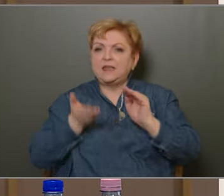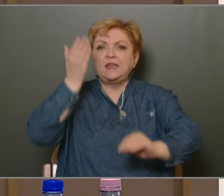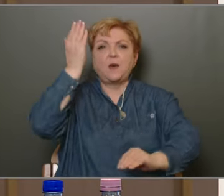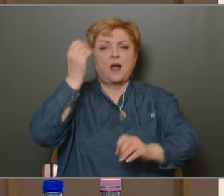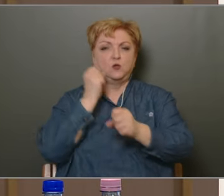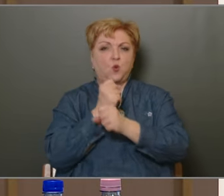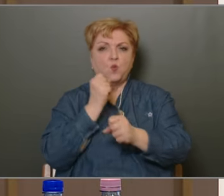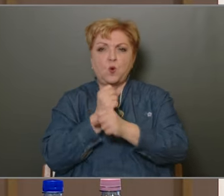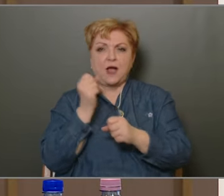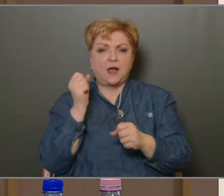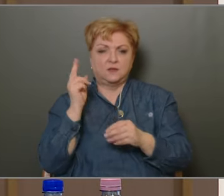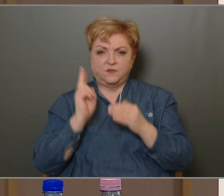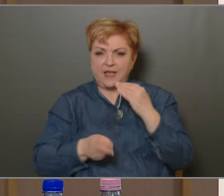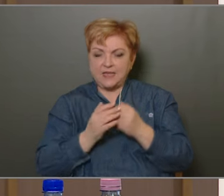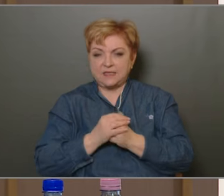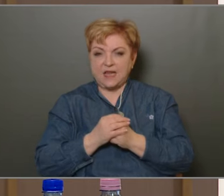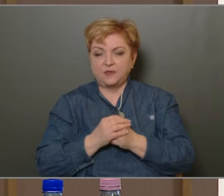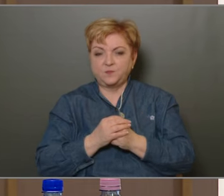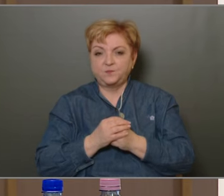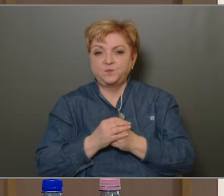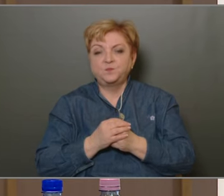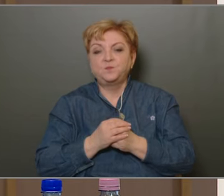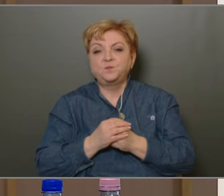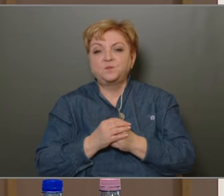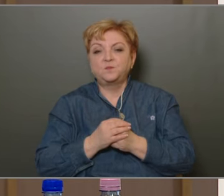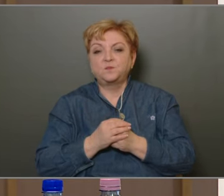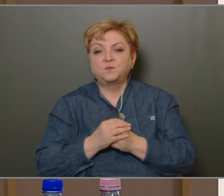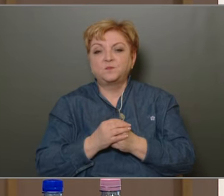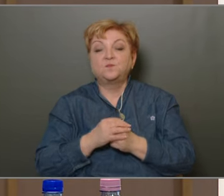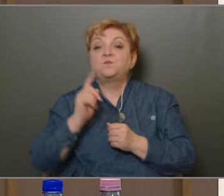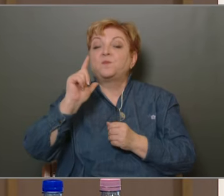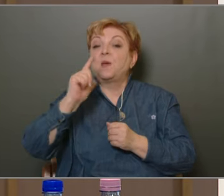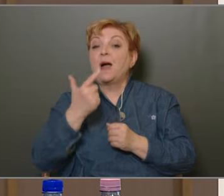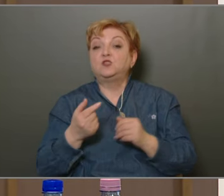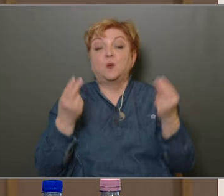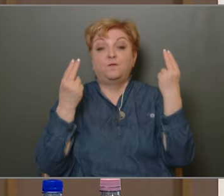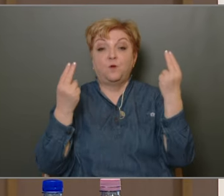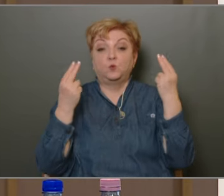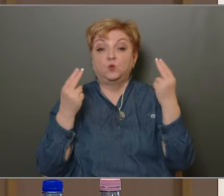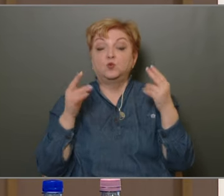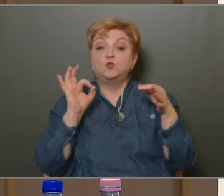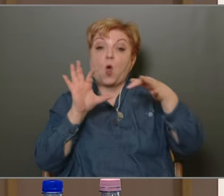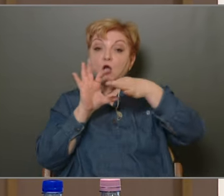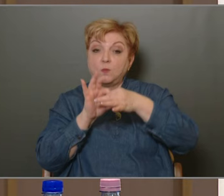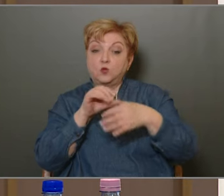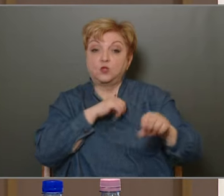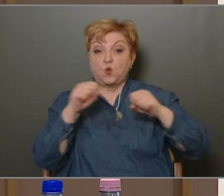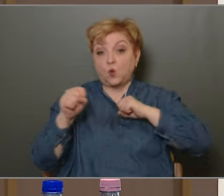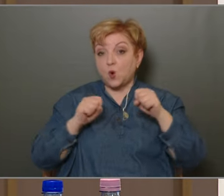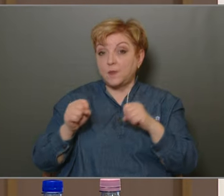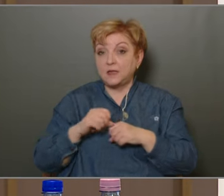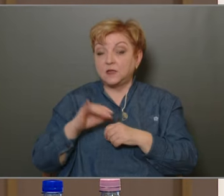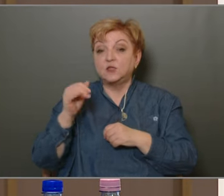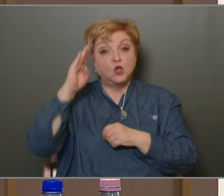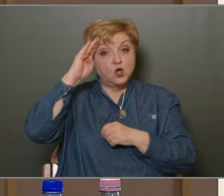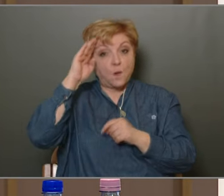munkát végez a kapitányság erőfelül teljesítményel A másik, ami nagyon fontos dolog, hogy jó a kapcsolat az önkormányzat és a